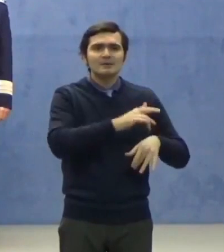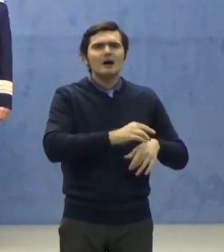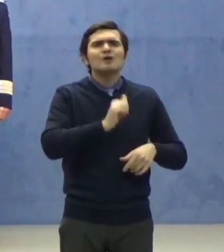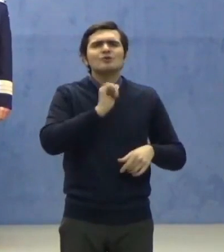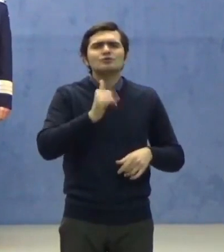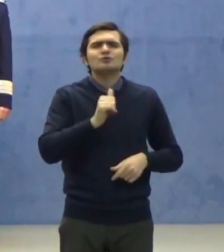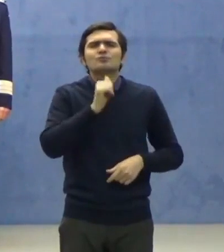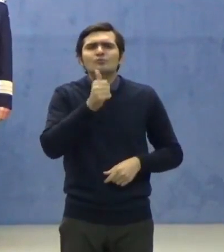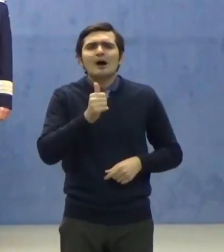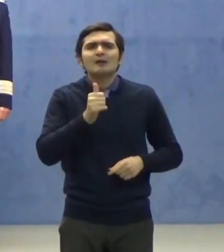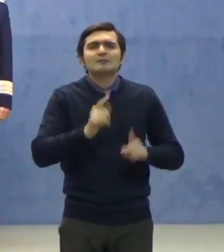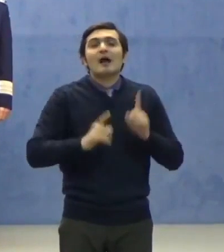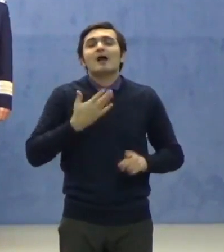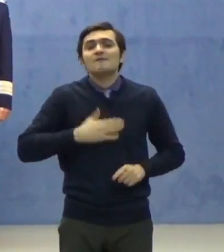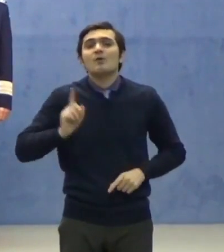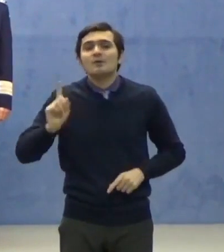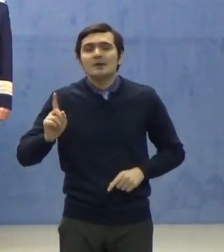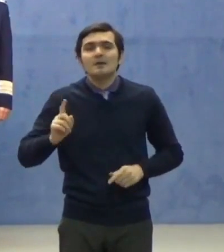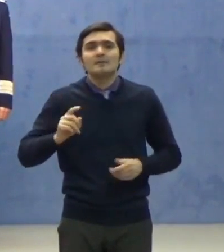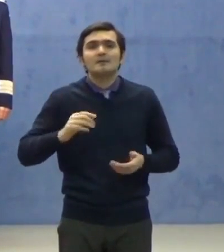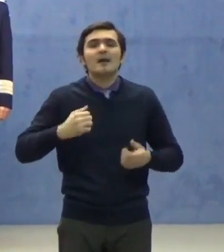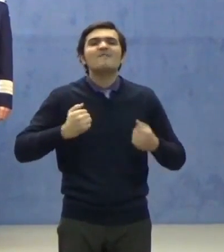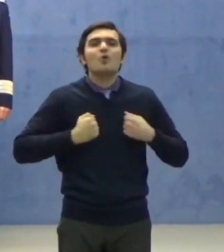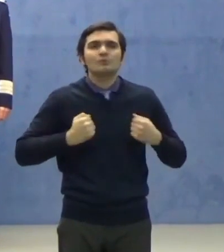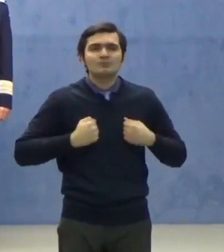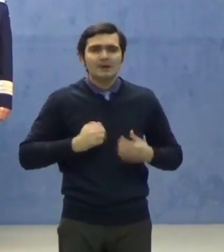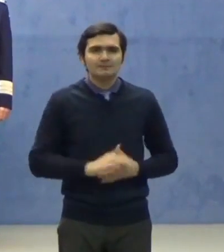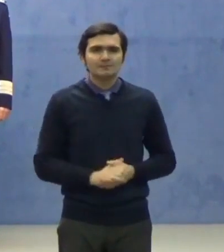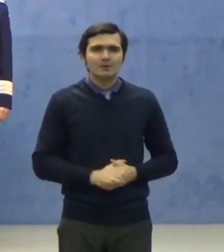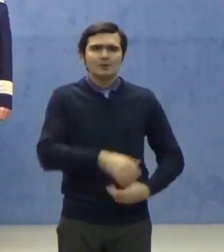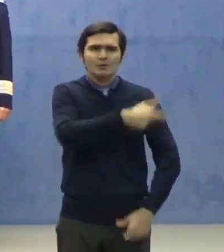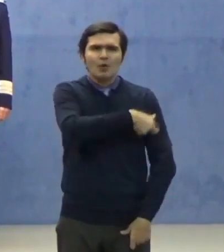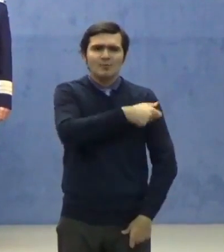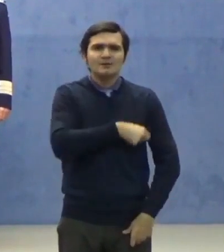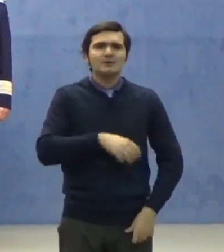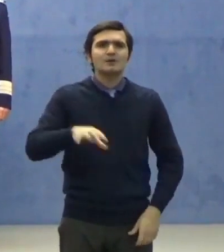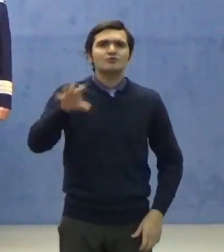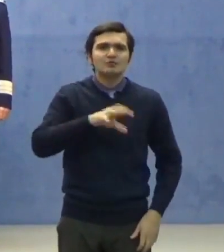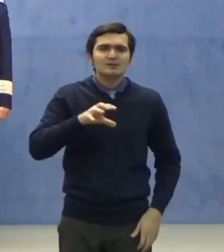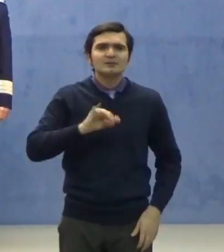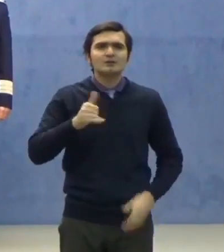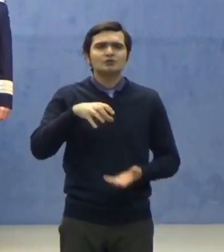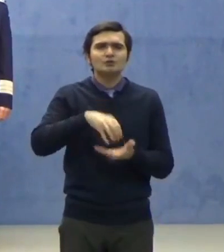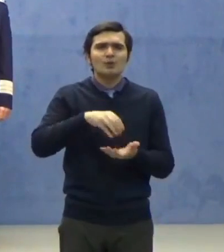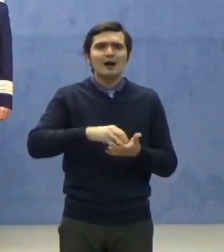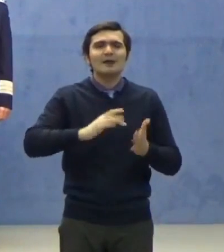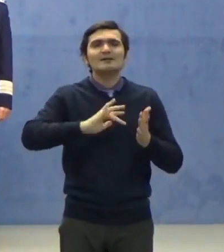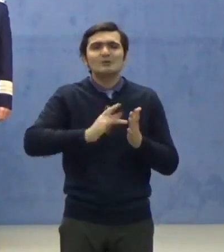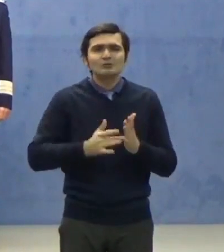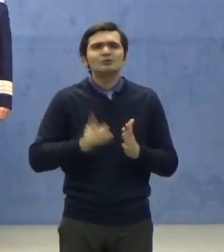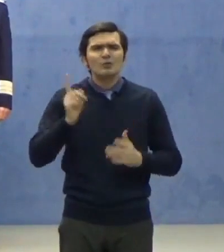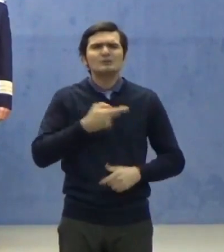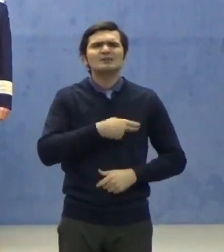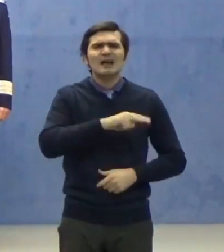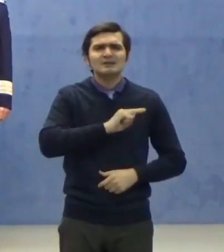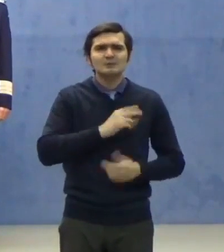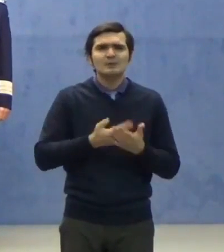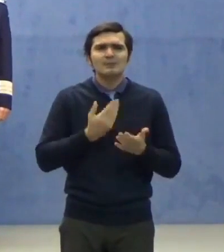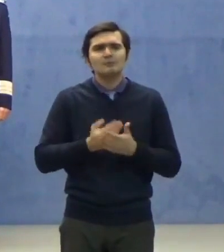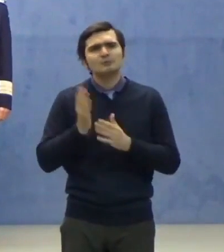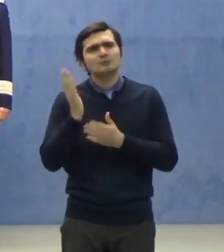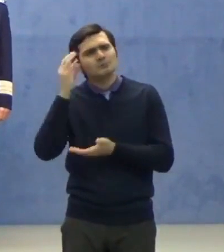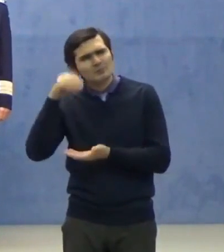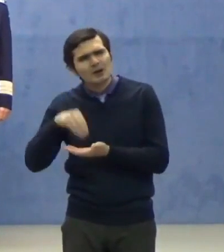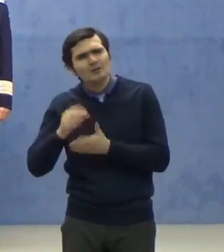voluntariat, dacă doresc acest lucru. Comitetele județene și locale de urgență se vor asigura de cazarea și hrănirea studenților,